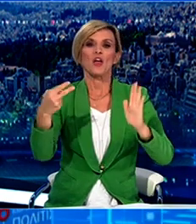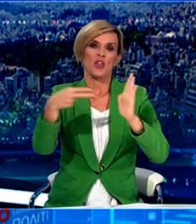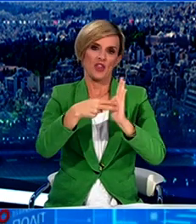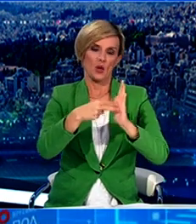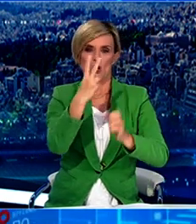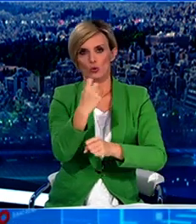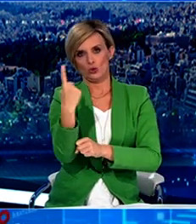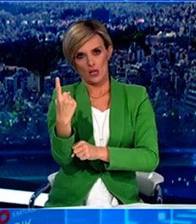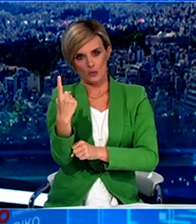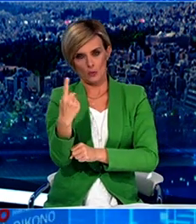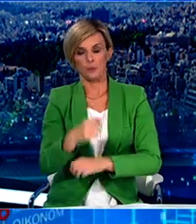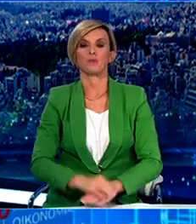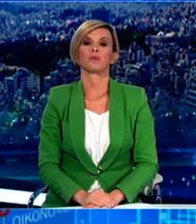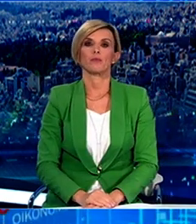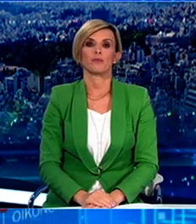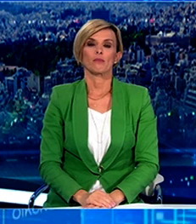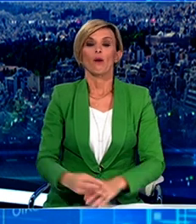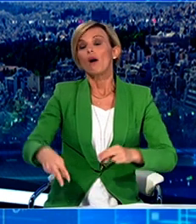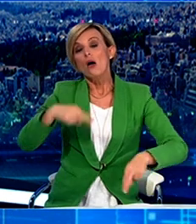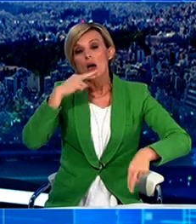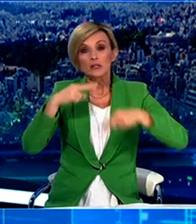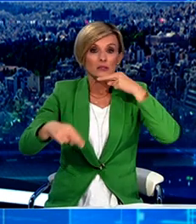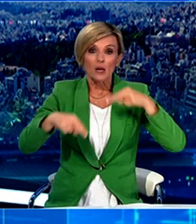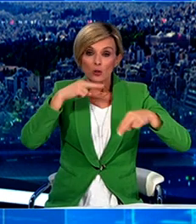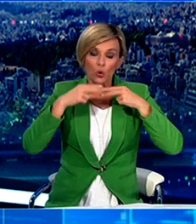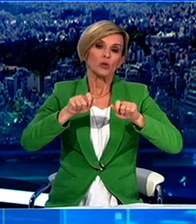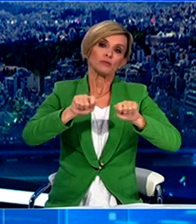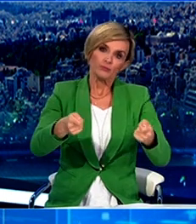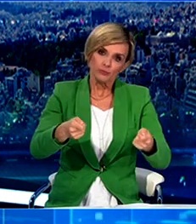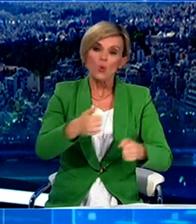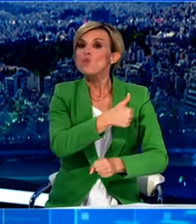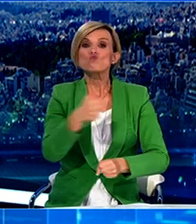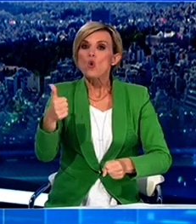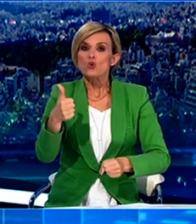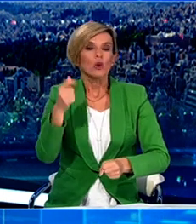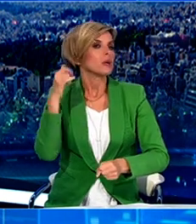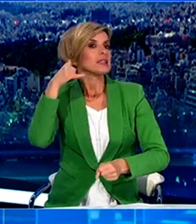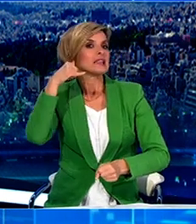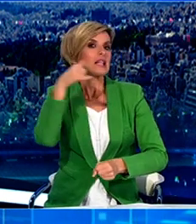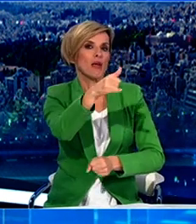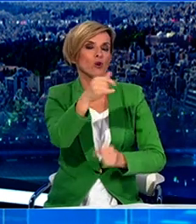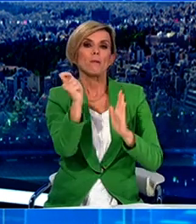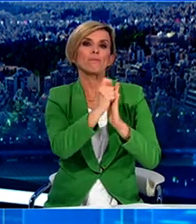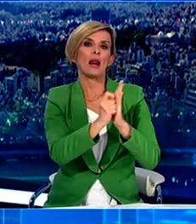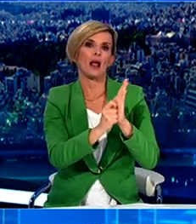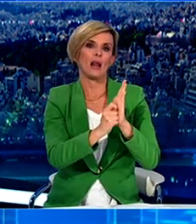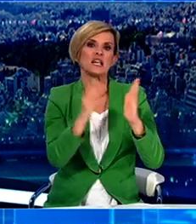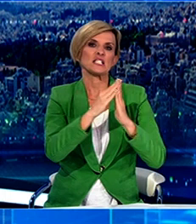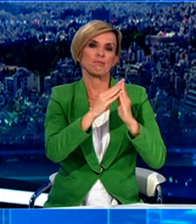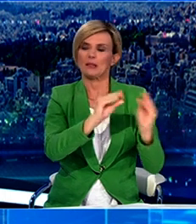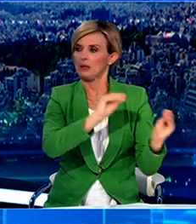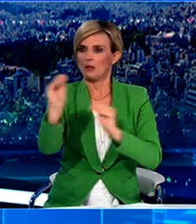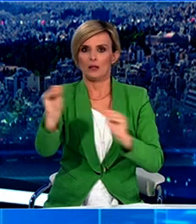Τέλος, αναστέλλεται και η λειτουργία της εστίασης. Επιτρέπεται όμως η παράδοση κατοίκων, το delivery και η παραλαβή από το